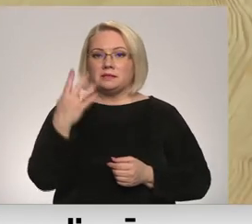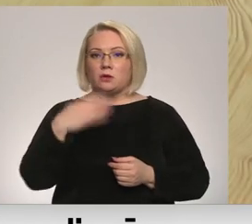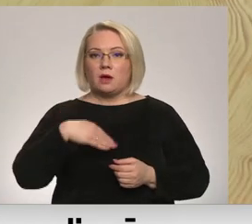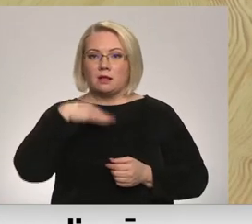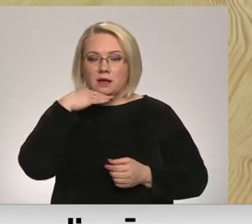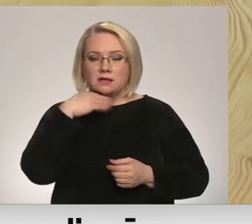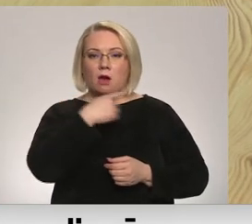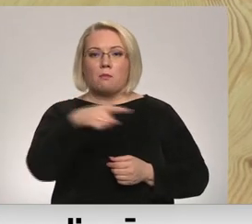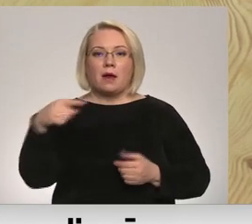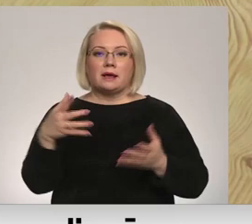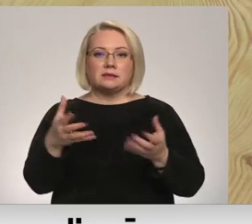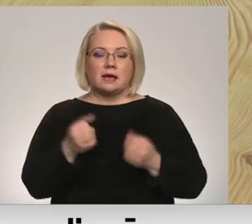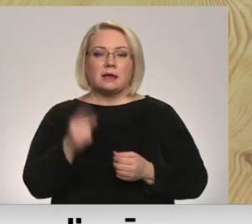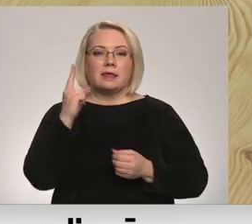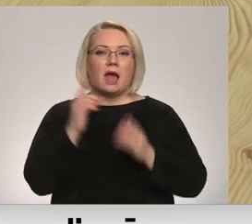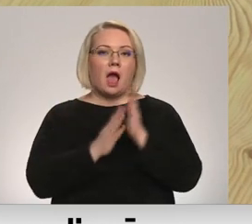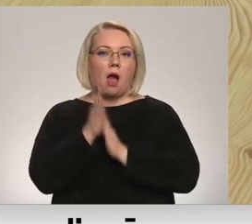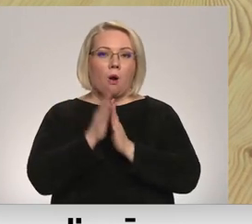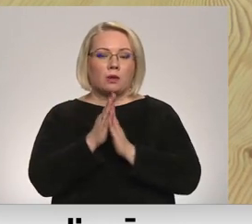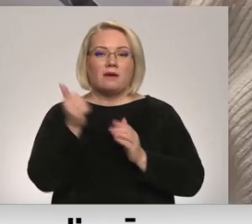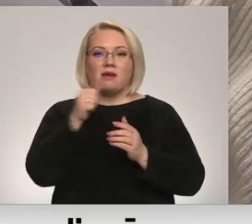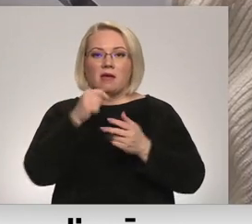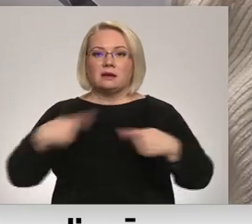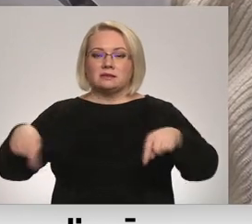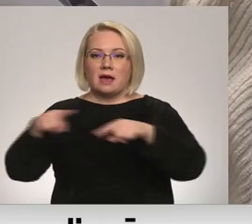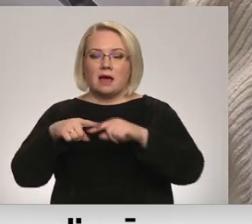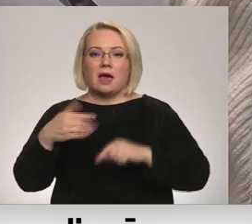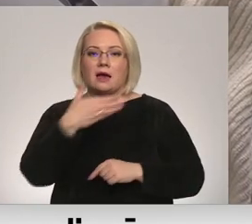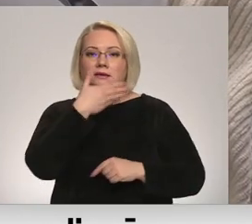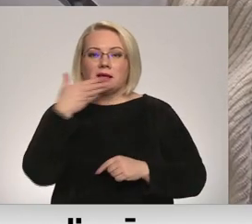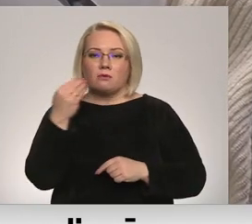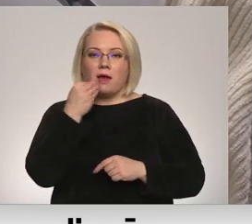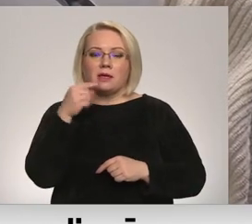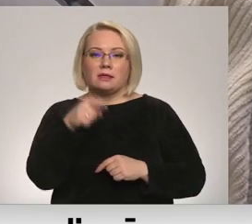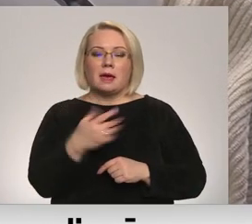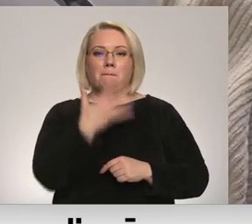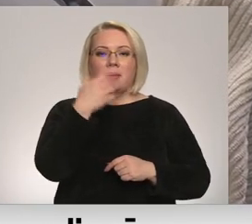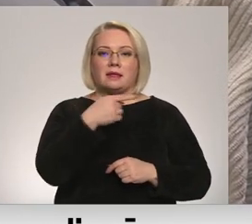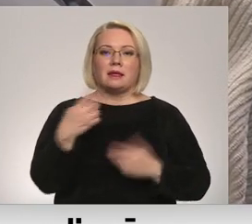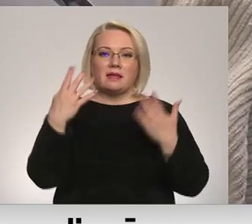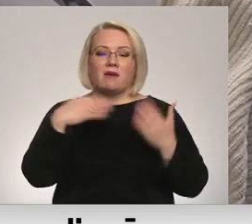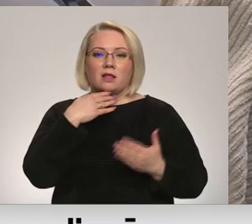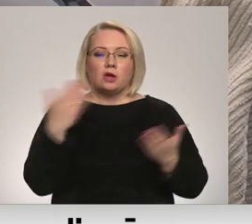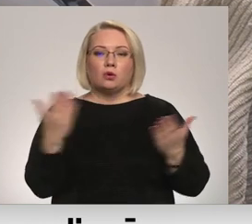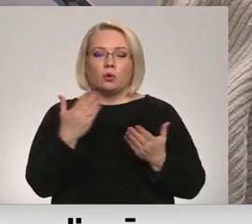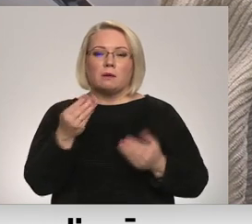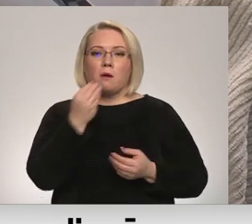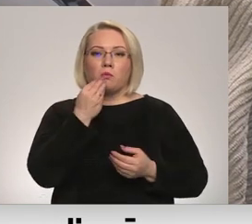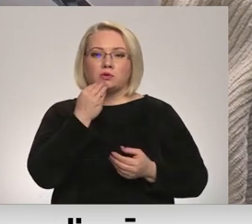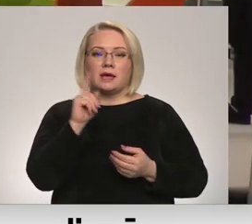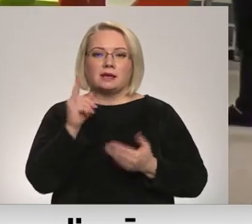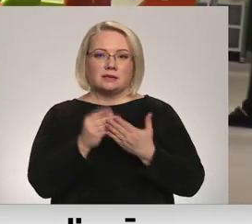skolēniem, bet pārī var saņemt tikai augli, vienā zālē silto ēdienu ēd tie piektodītas devīto klašu audzēkņi, kuri par pusdienām